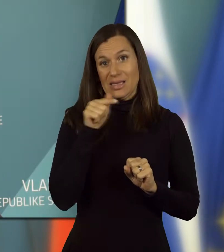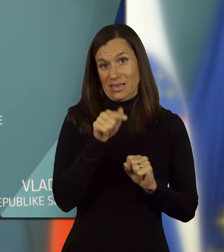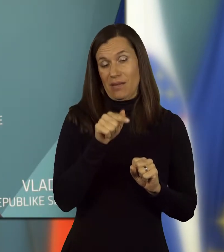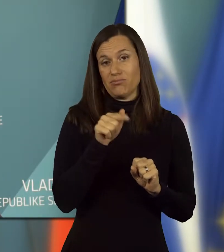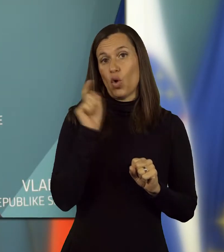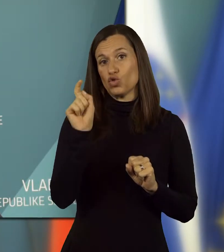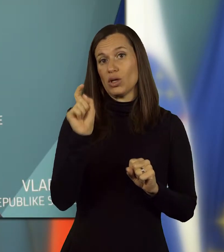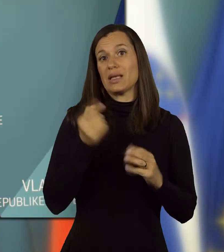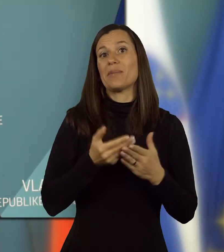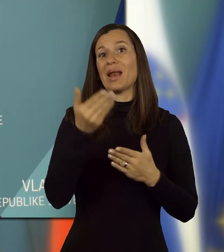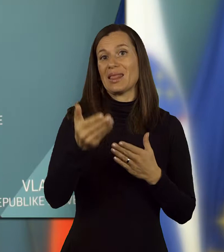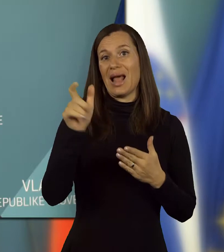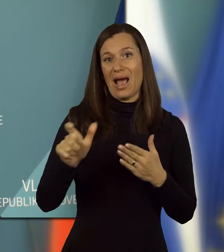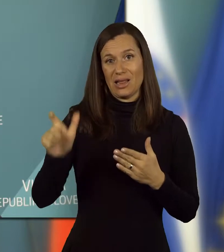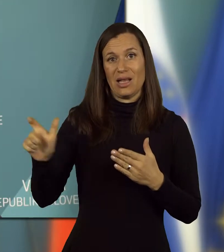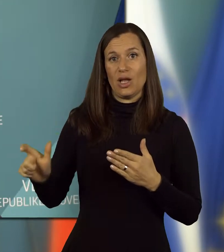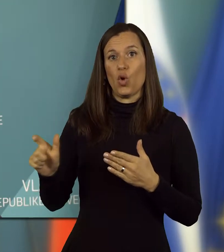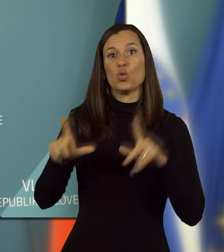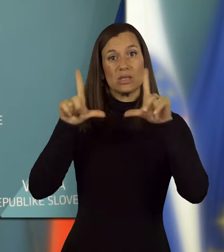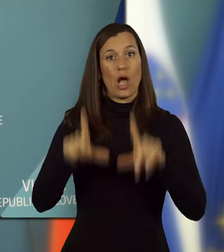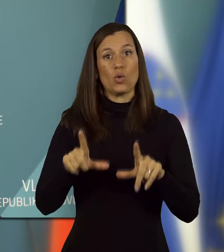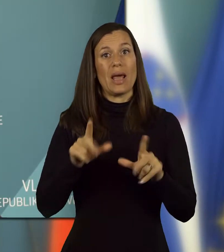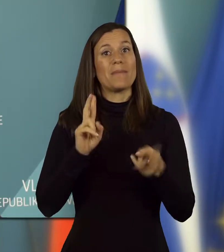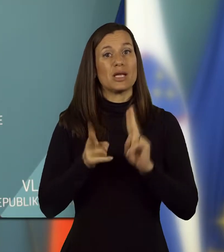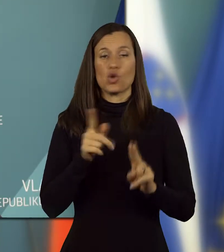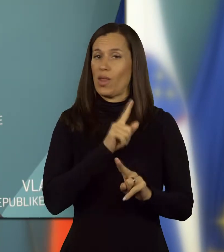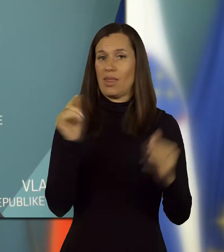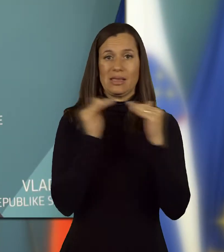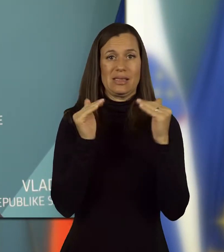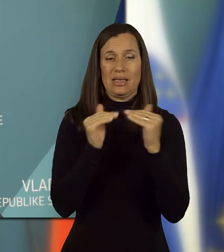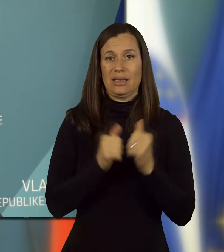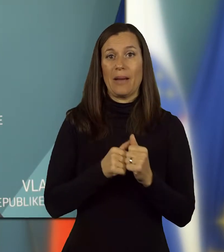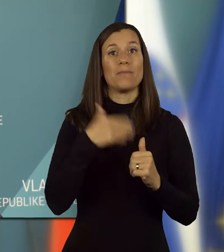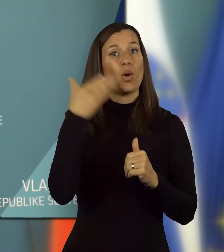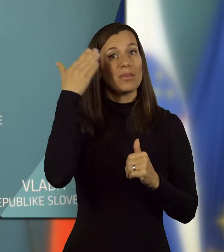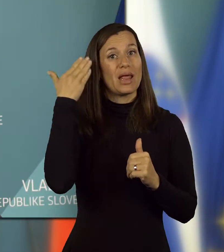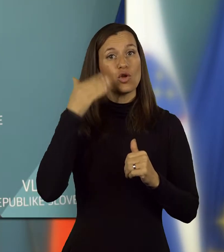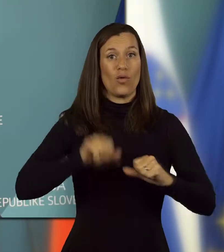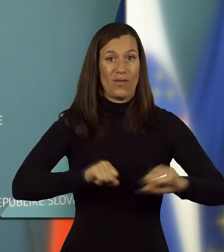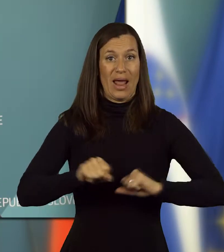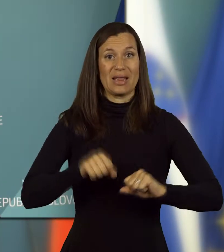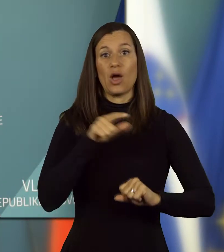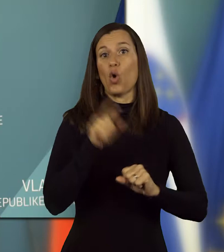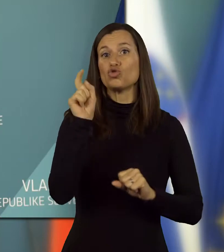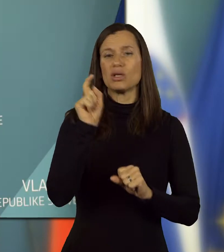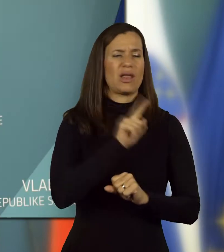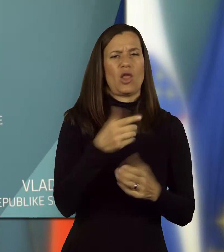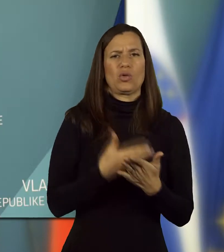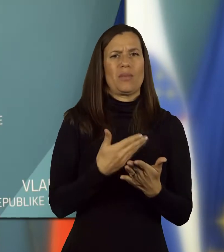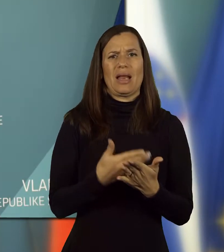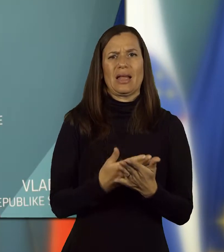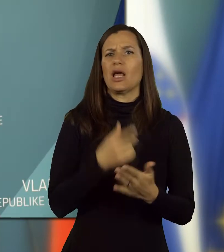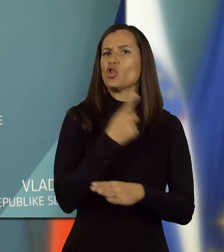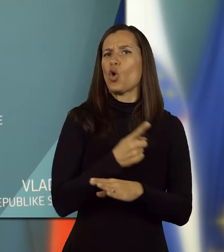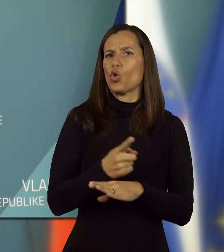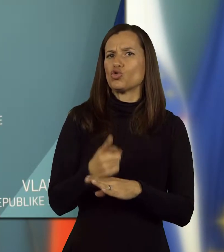navedenimi očitki predlagatelje ustavne presoje ne strinja. Po mnenju vlade so ti očitki ne otemeljeni, se